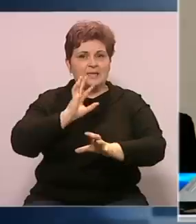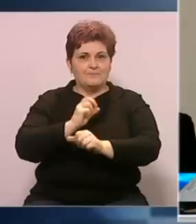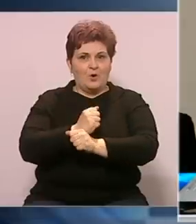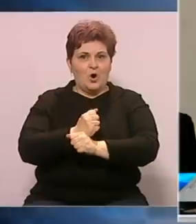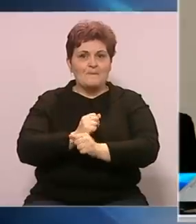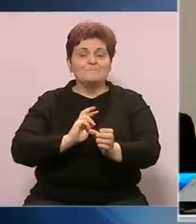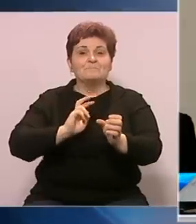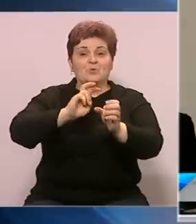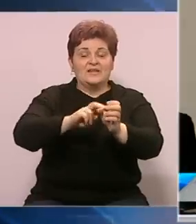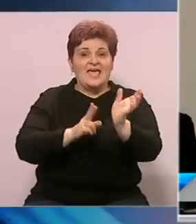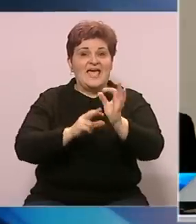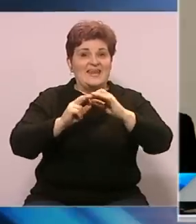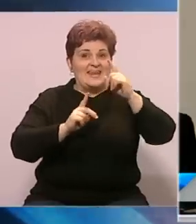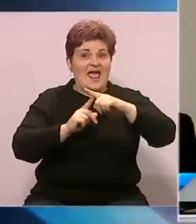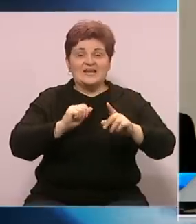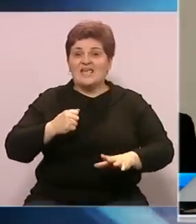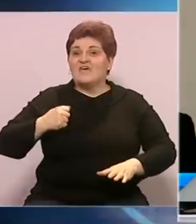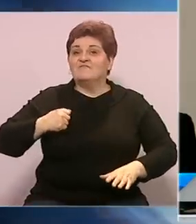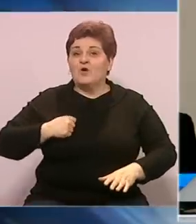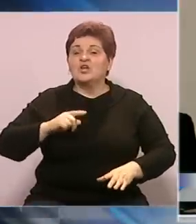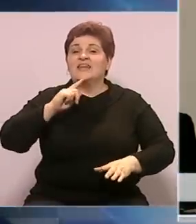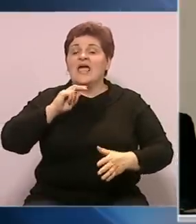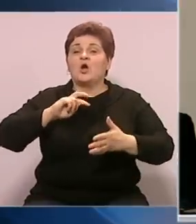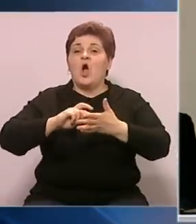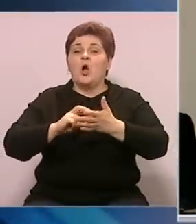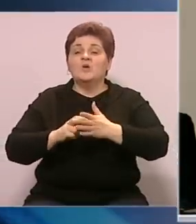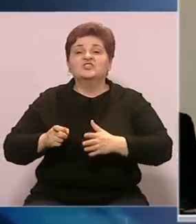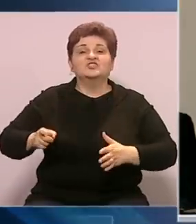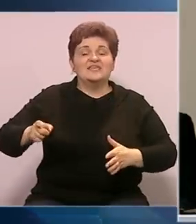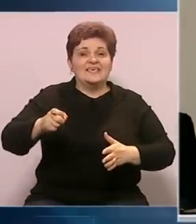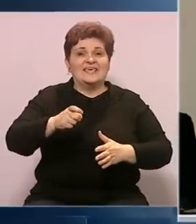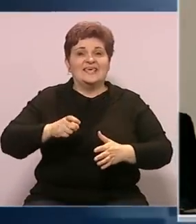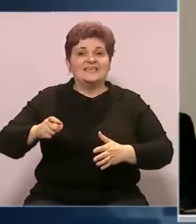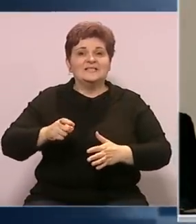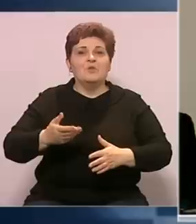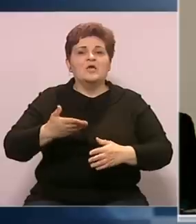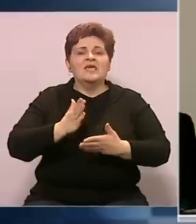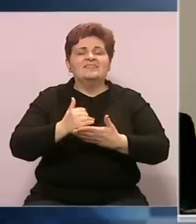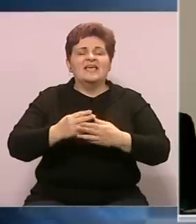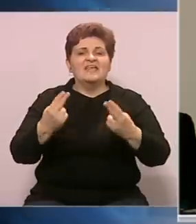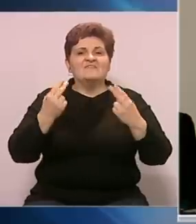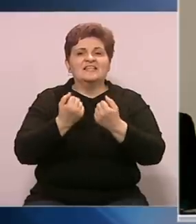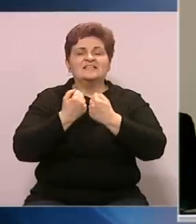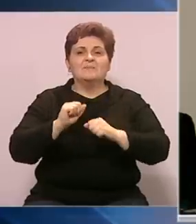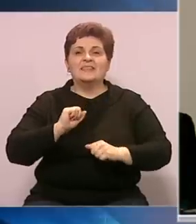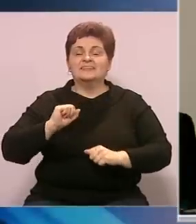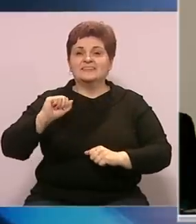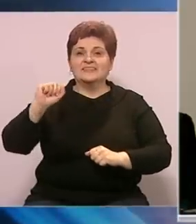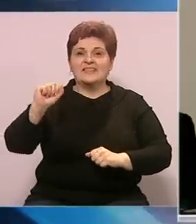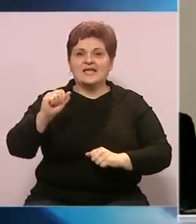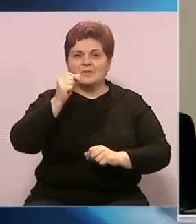Integracija u NATO nije samo vojni nego i politički savez koji dijeli vrijednosti slobode, demokracije,